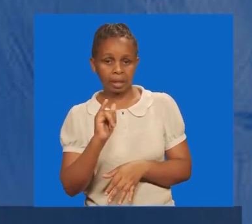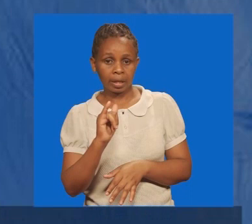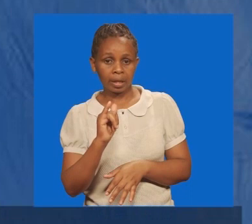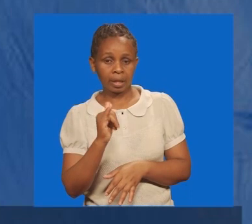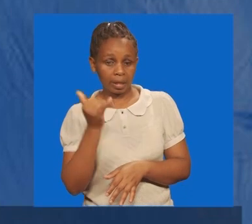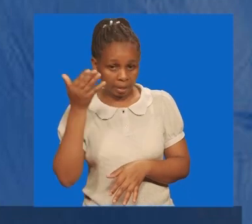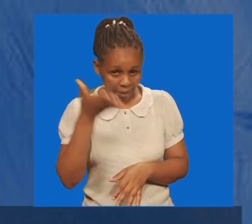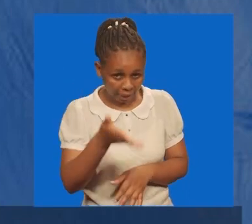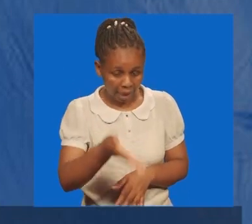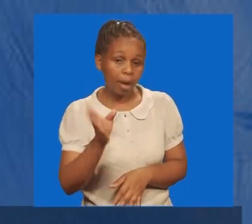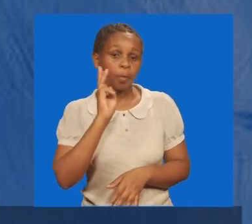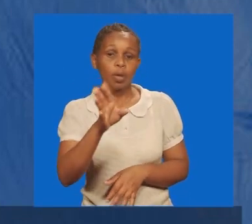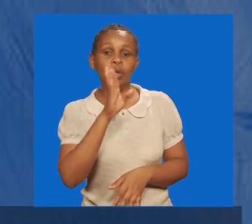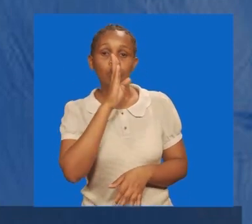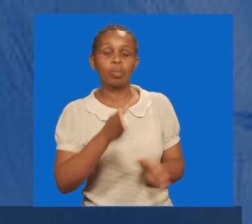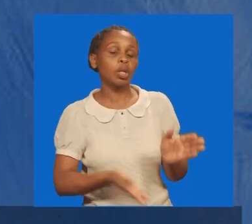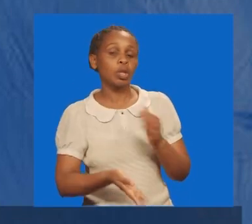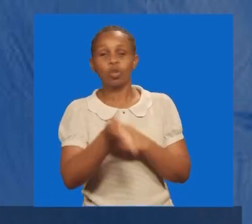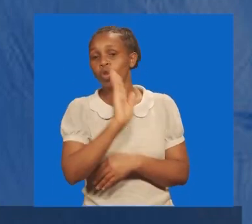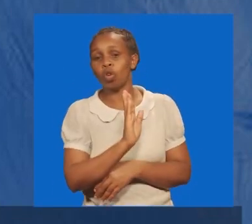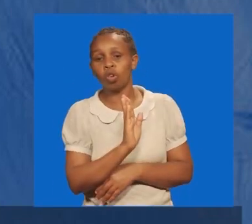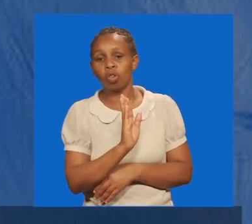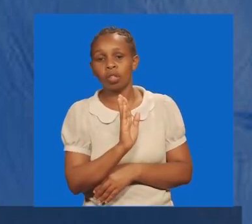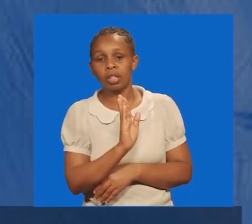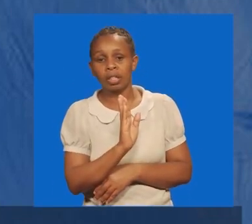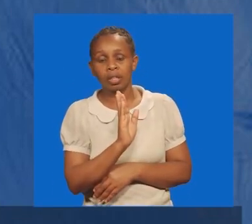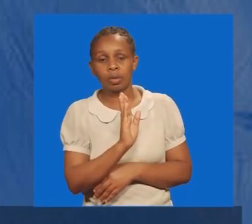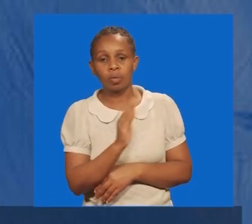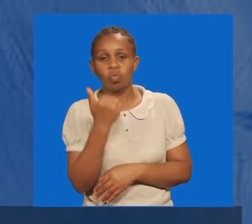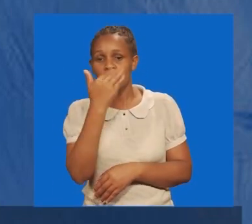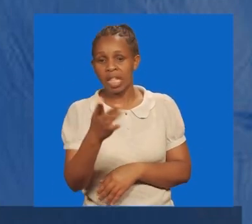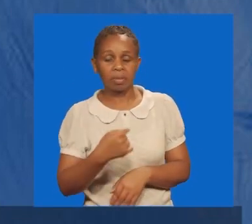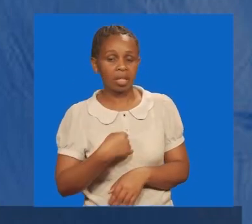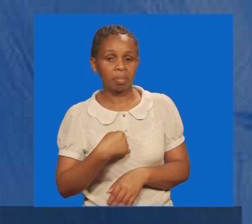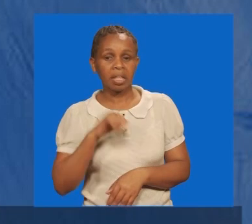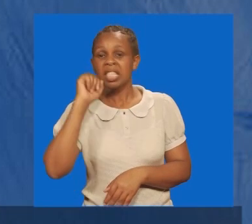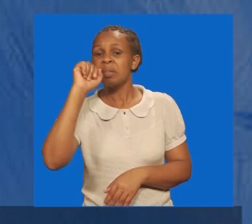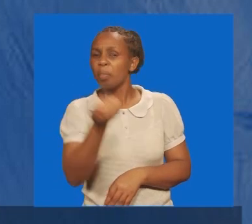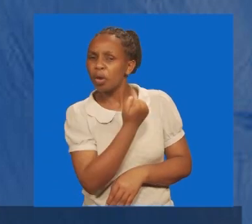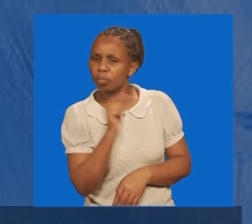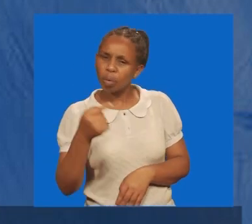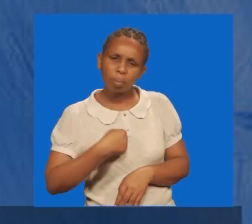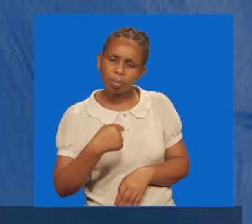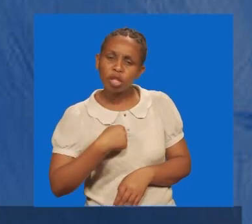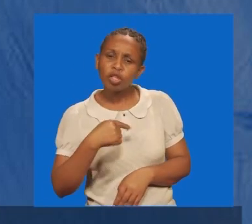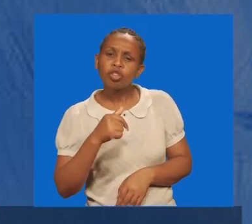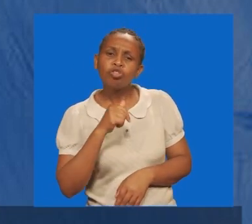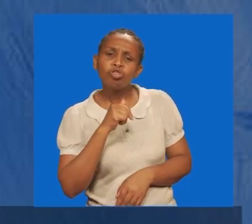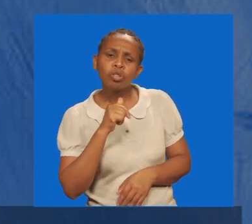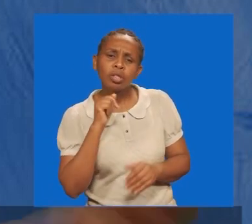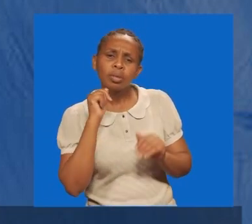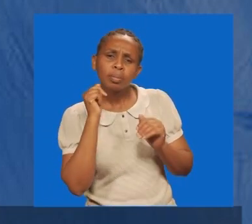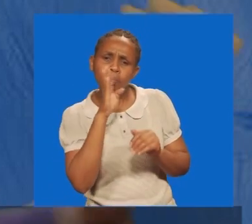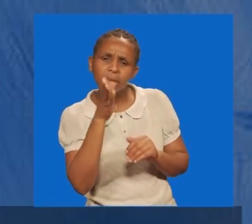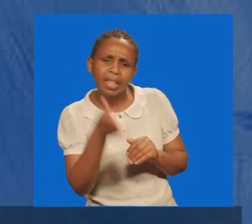me. Mungu wasakuwa, kama mimi siko, lakini mimi sitakuwa, kama hakuna mungu.